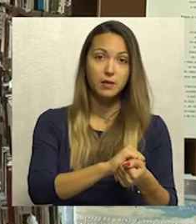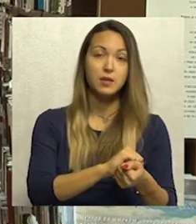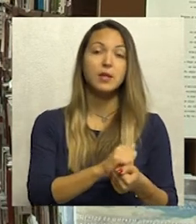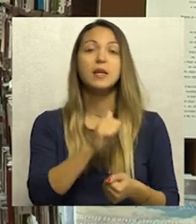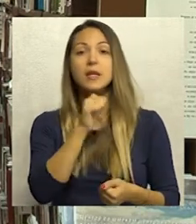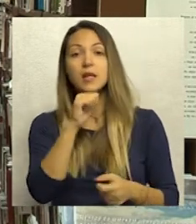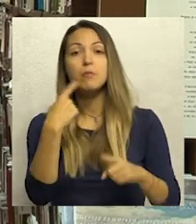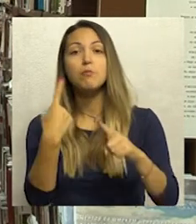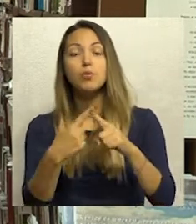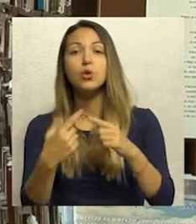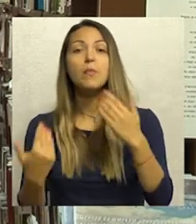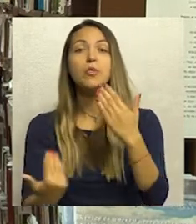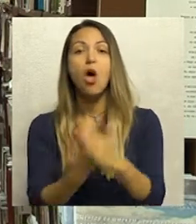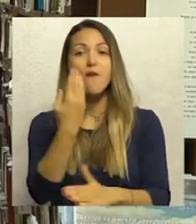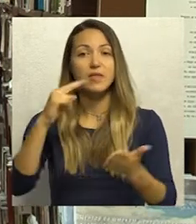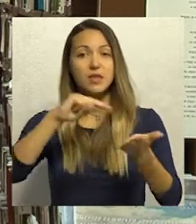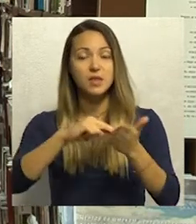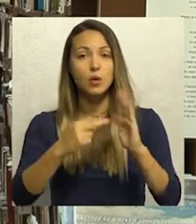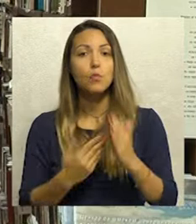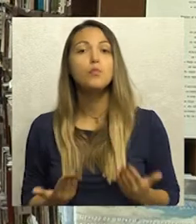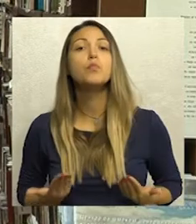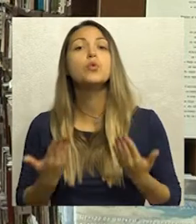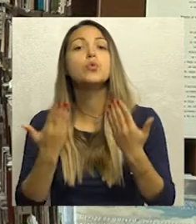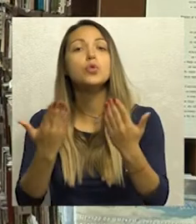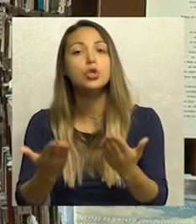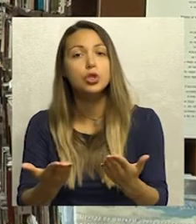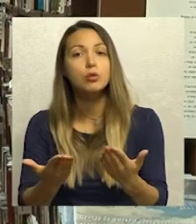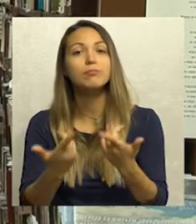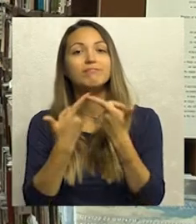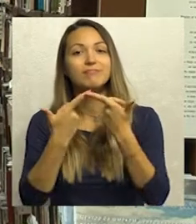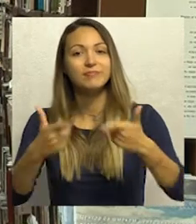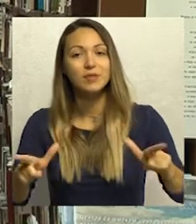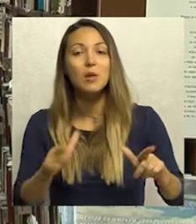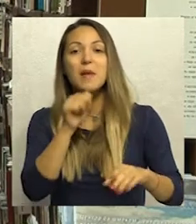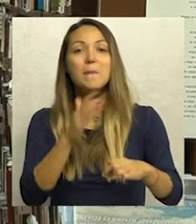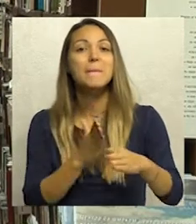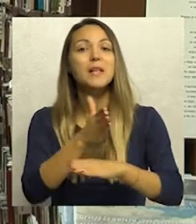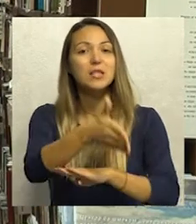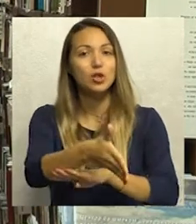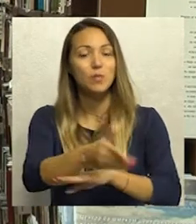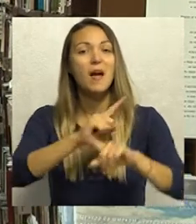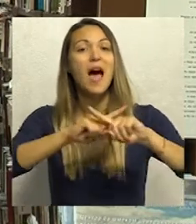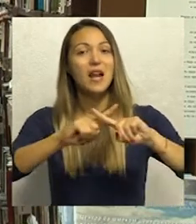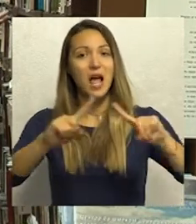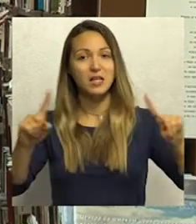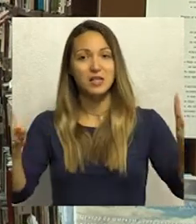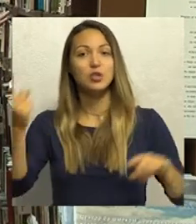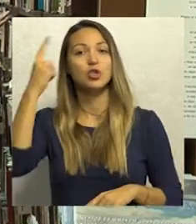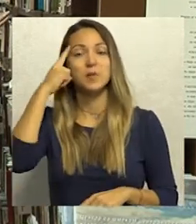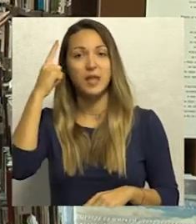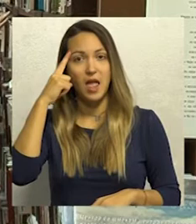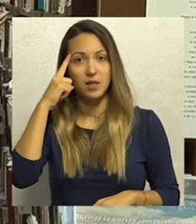ali i putem novih tehnologija, pružaju dostupnost i pristup različitim